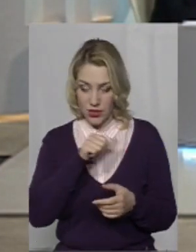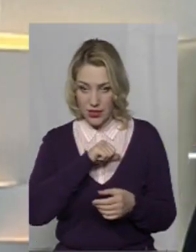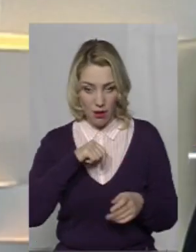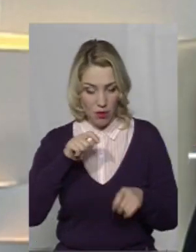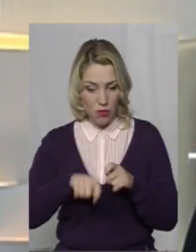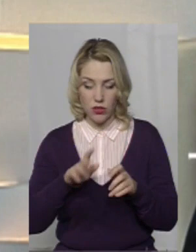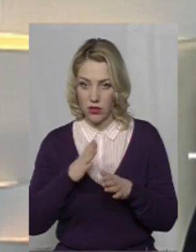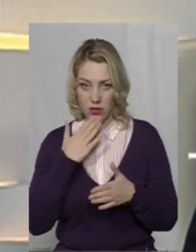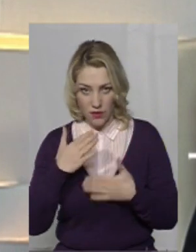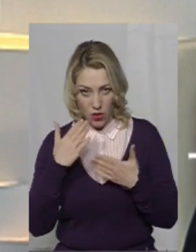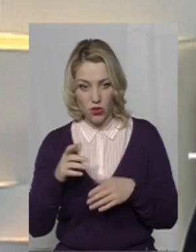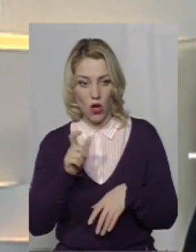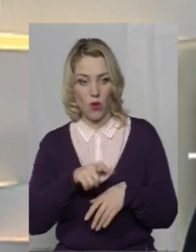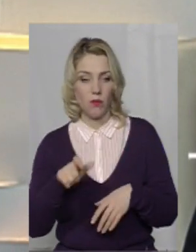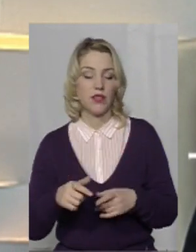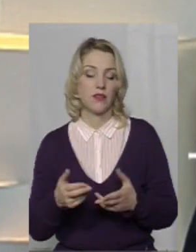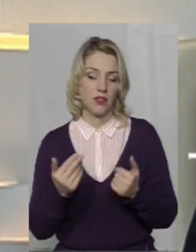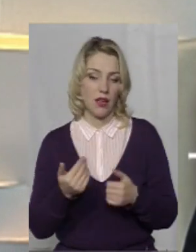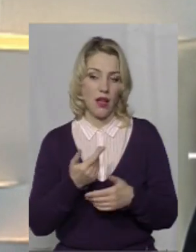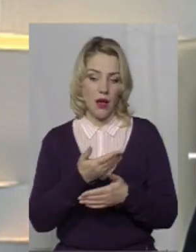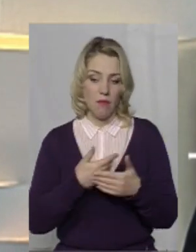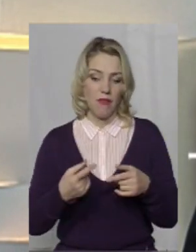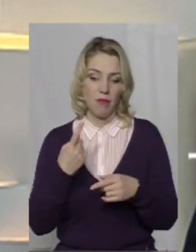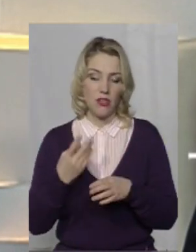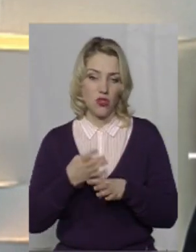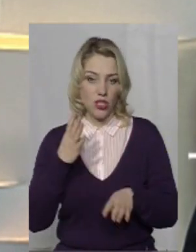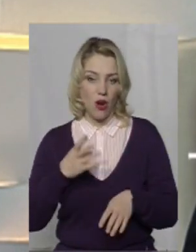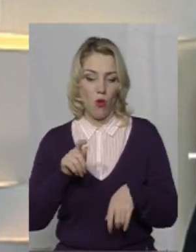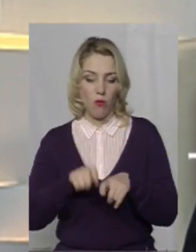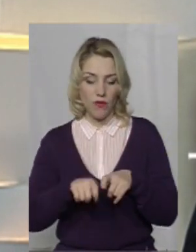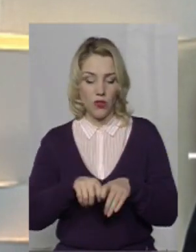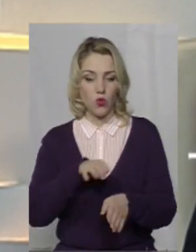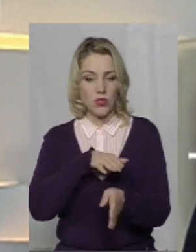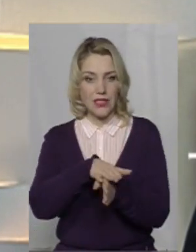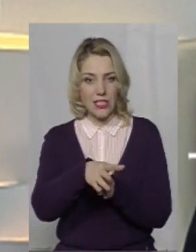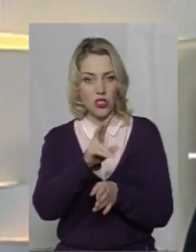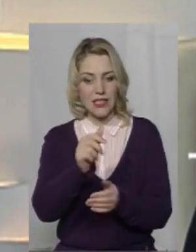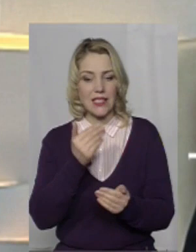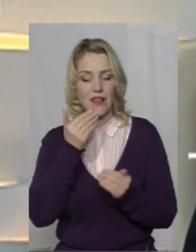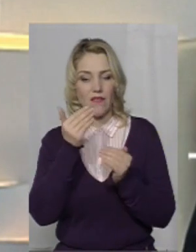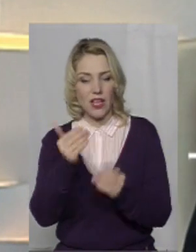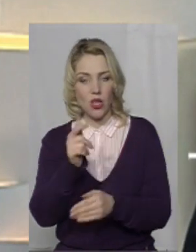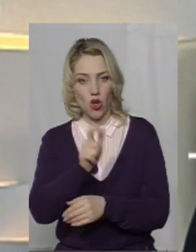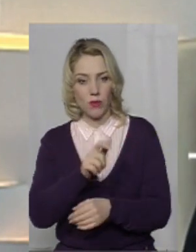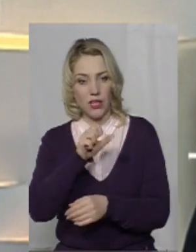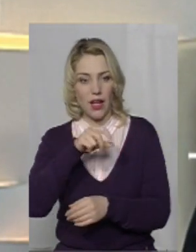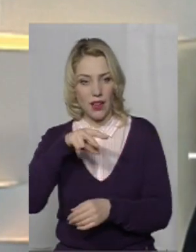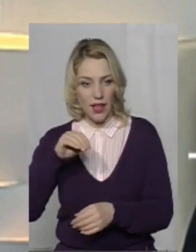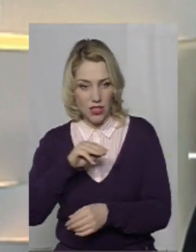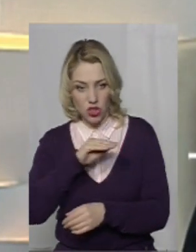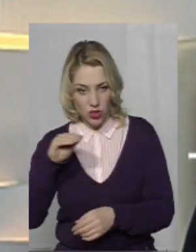Так. Ми, в першу чергу, цю перевірку здійснюємо за зверненнями громадян. Але ж,